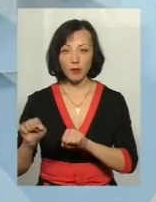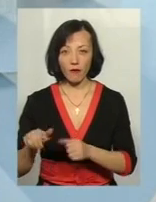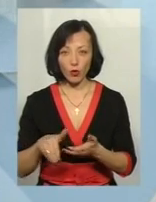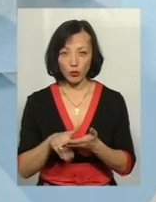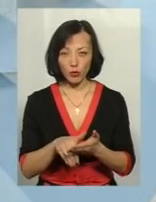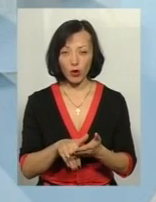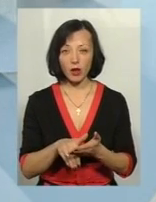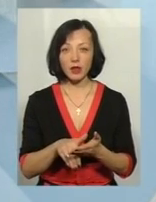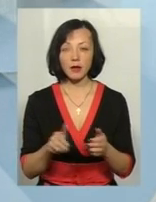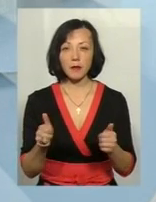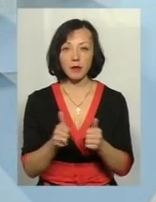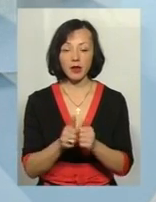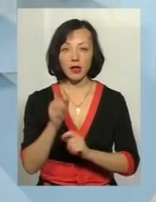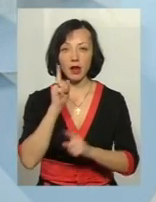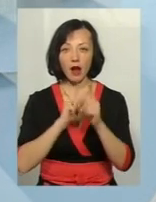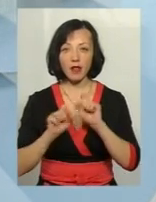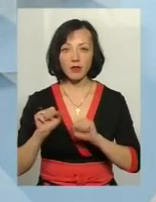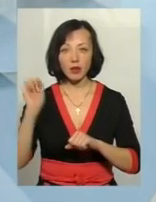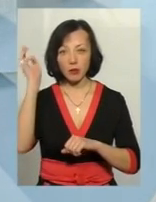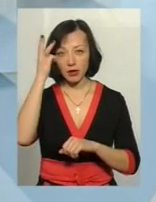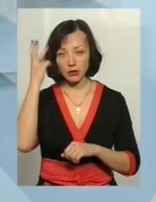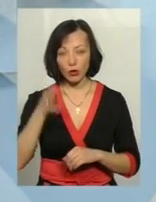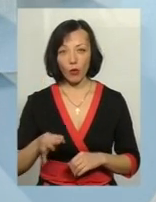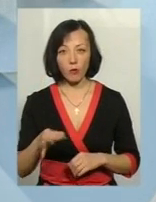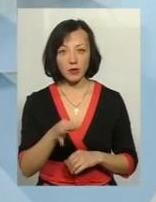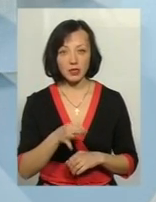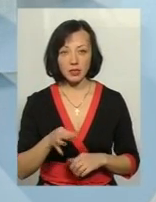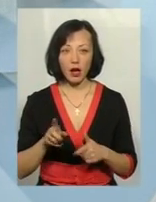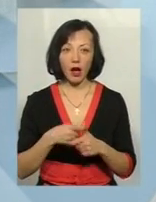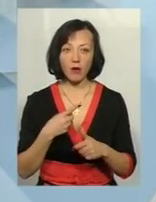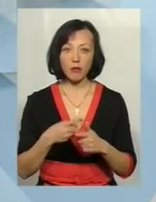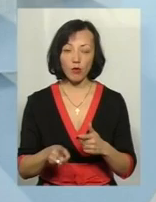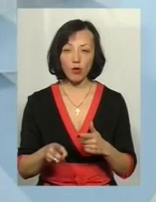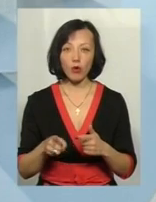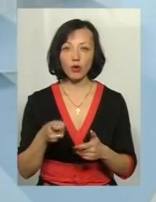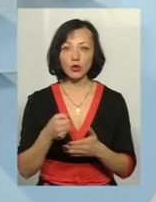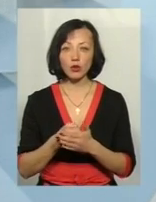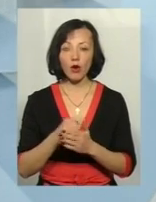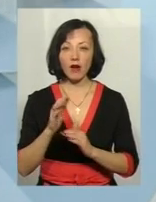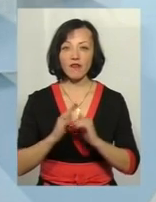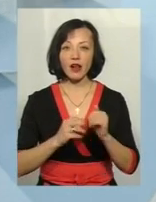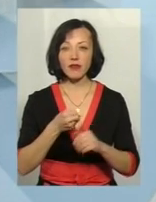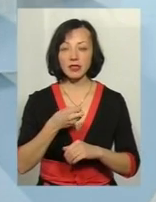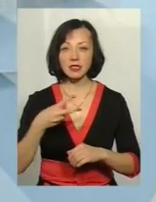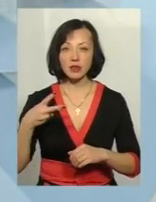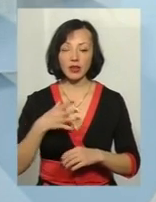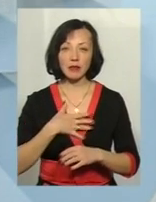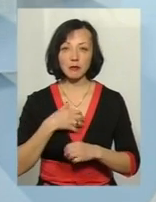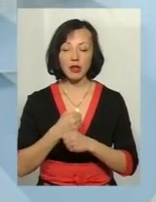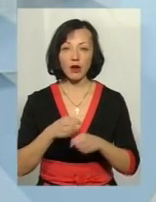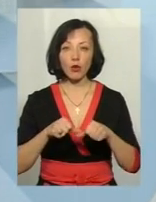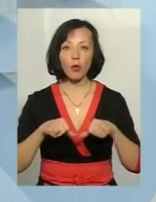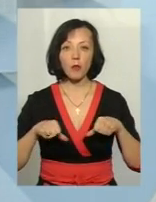яка знаходиться при Раді адвокатів Хмельницької області, або безпосередньо до кваліфікаційно-дисциплінарної комісії